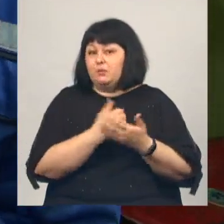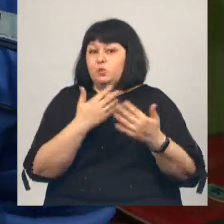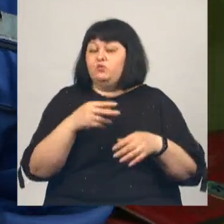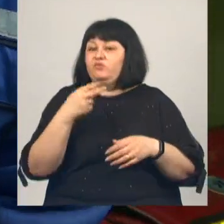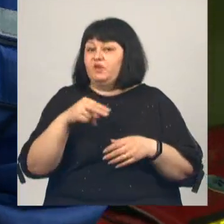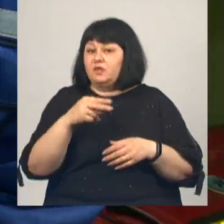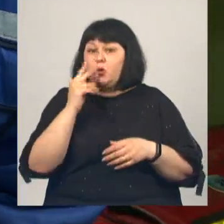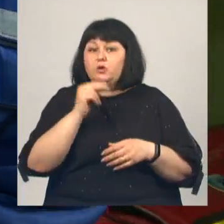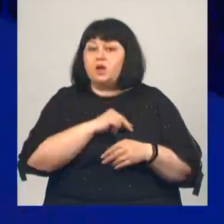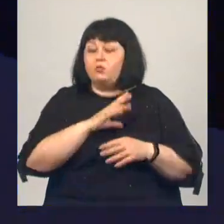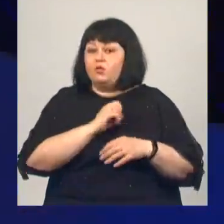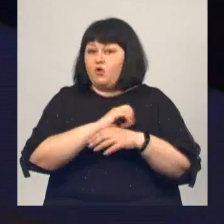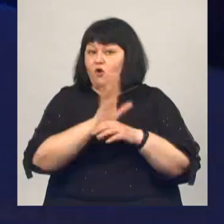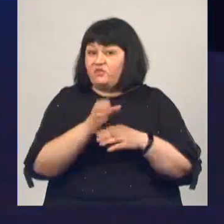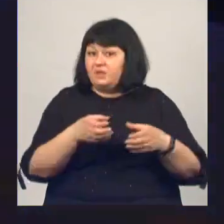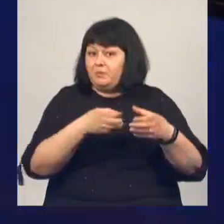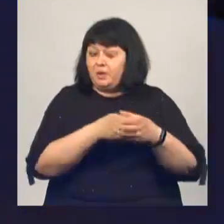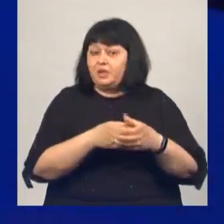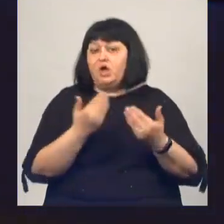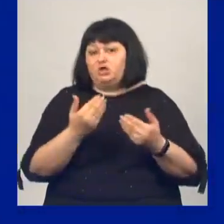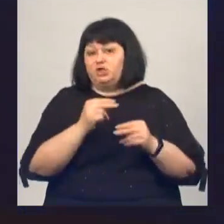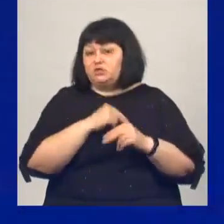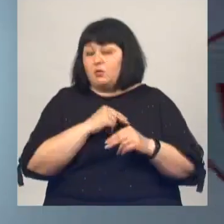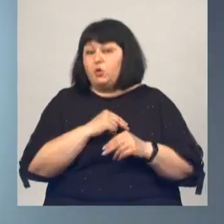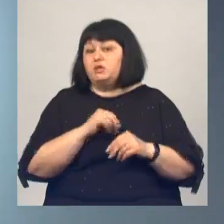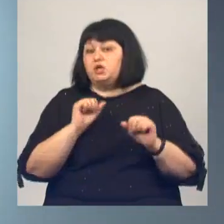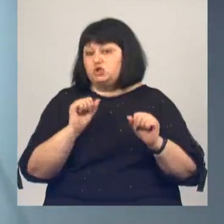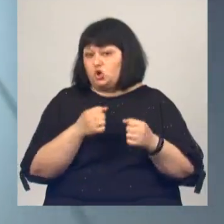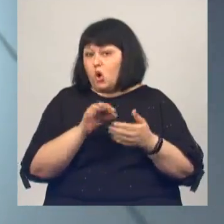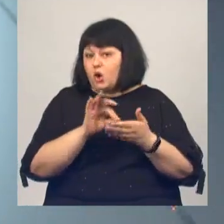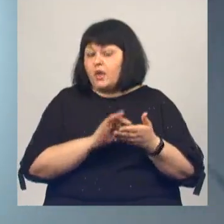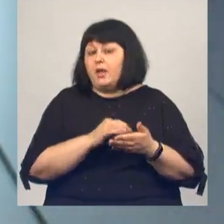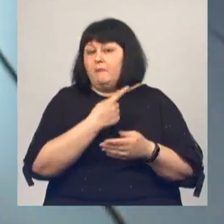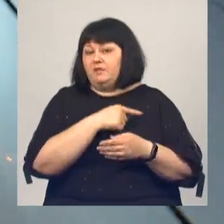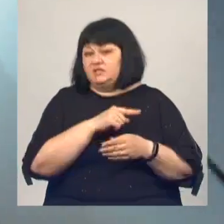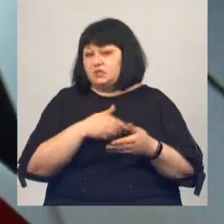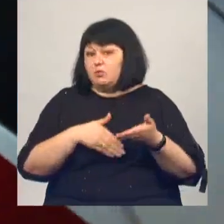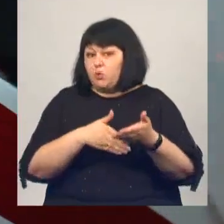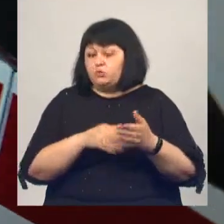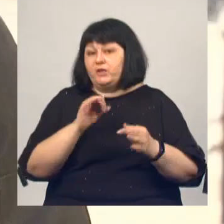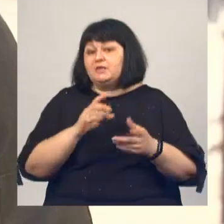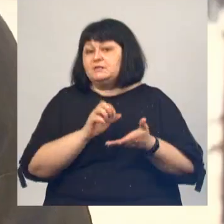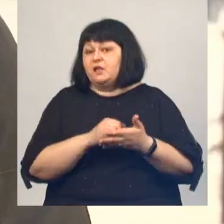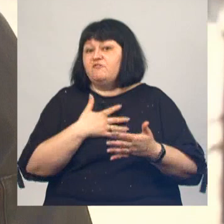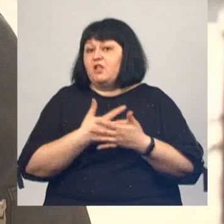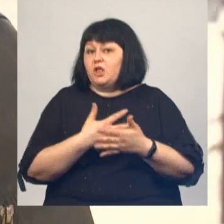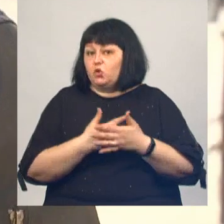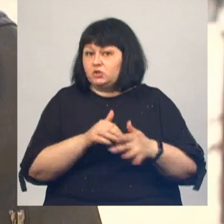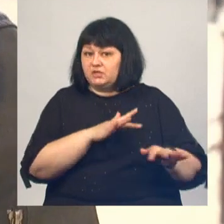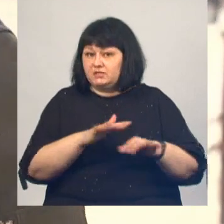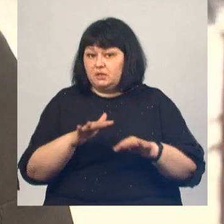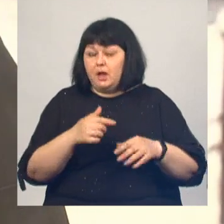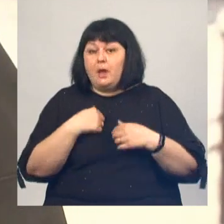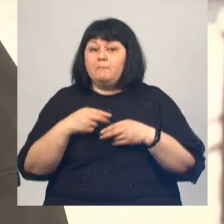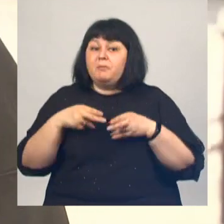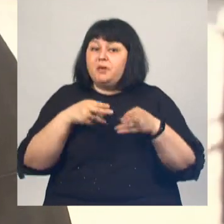в ковидной бригаде. Сегодня Альфреду трудится на станции скорой медицинской помощи и параллельно занят волонтерской деятельностью. Мы приехали не только